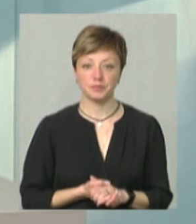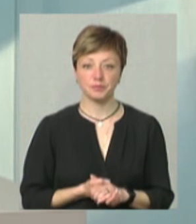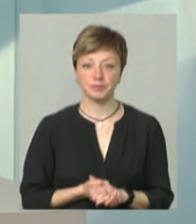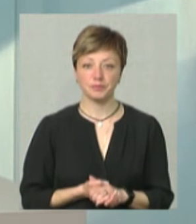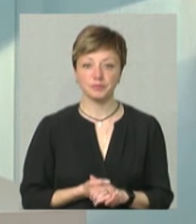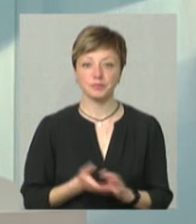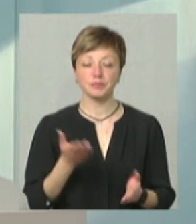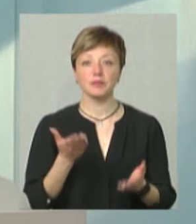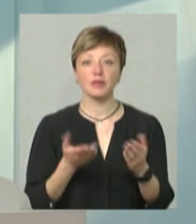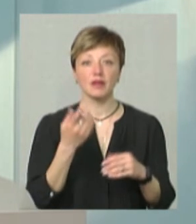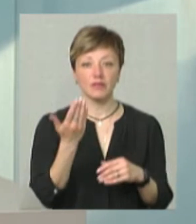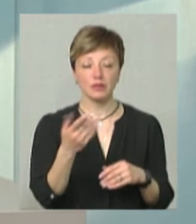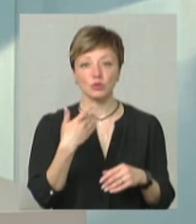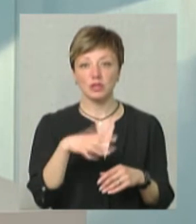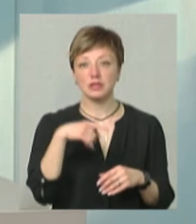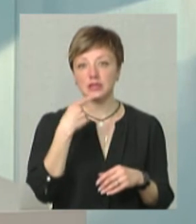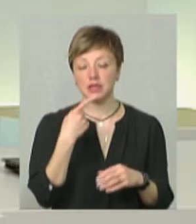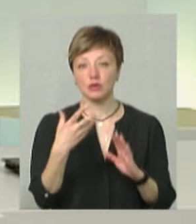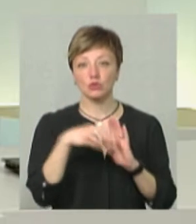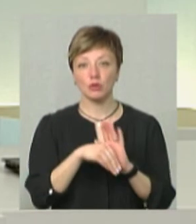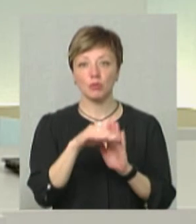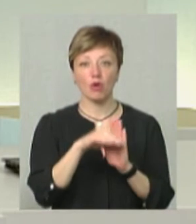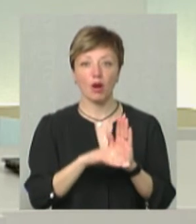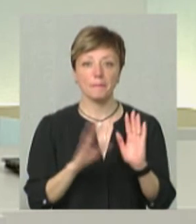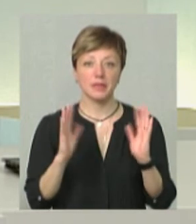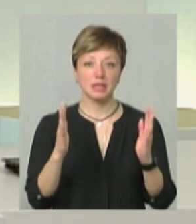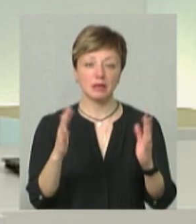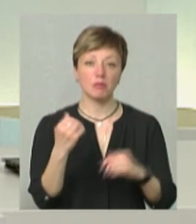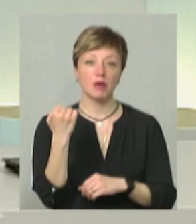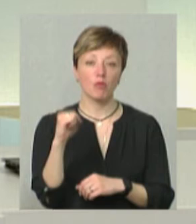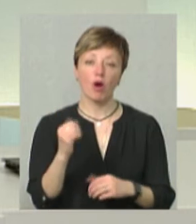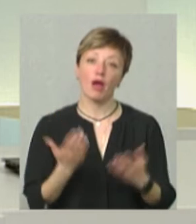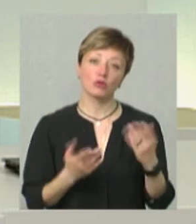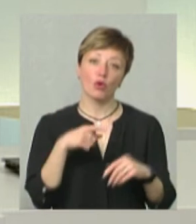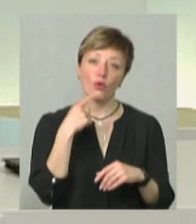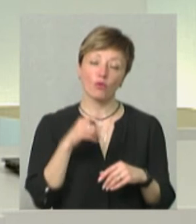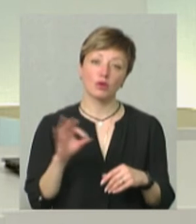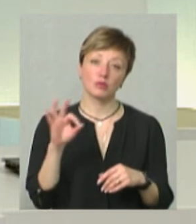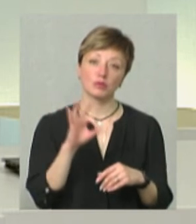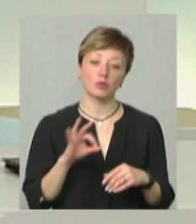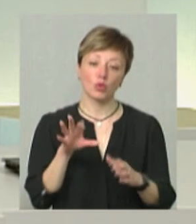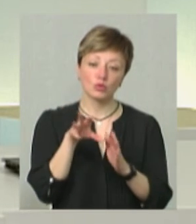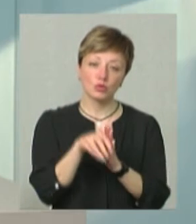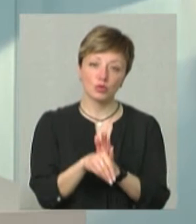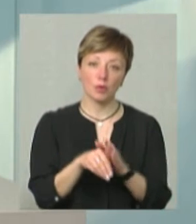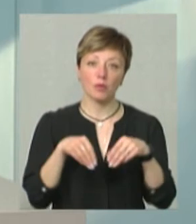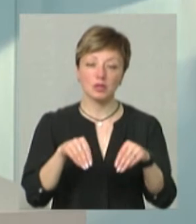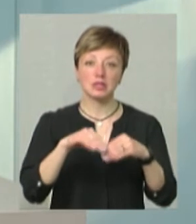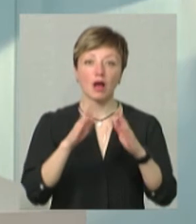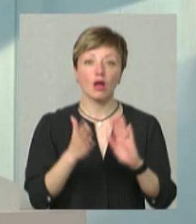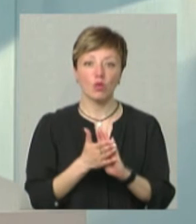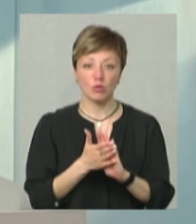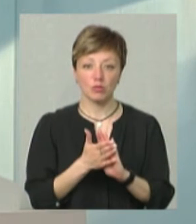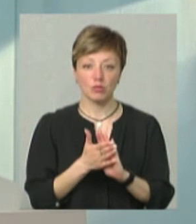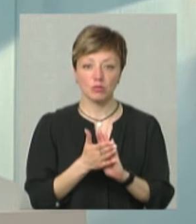Якщо говорити, ви вже зауважили, як долучилися до програми «Садів перемоги», а якщо говорити у структурі посівів загалом,